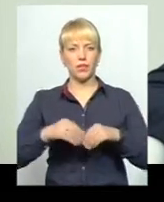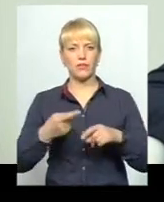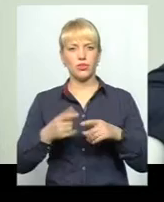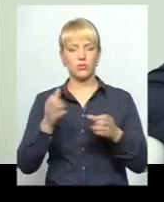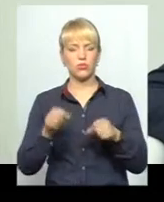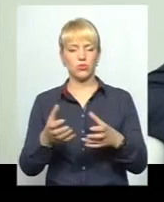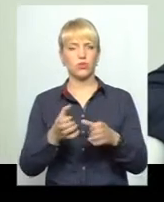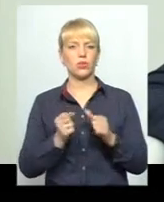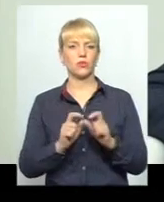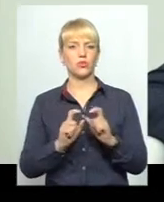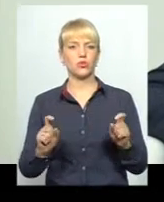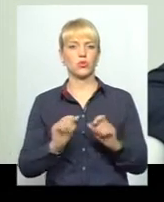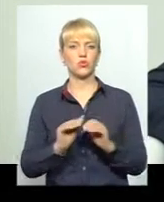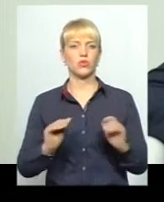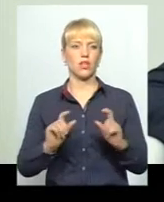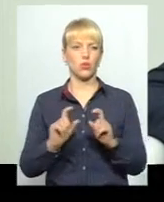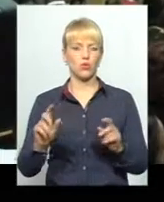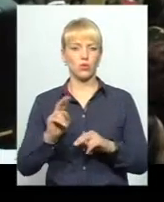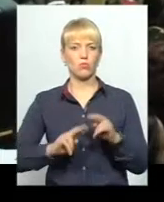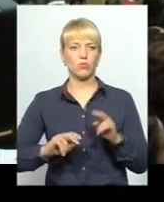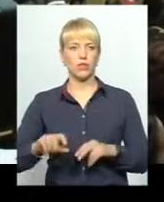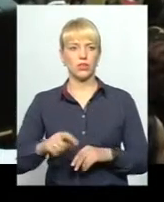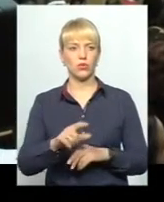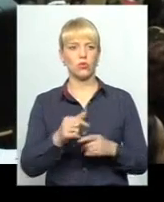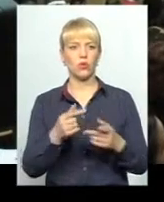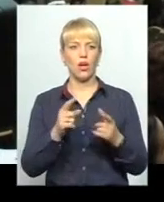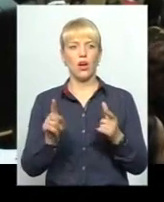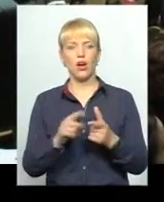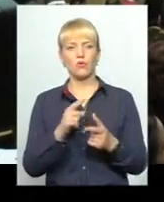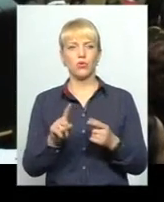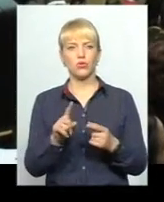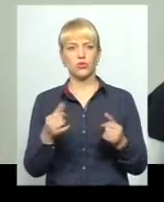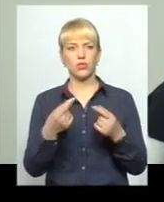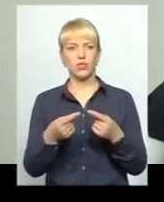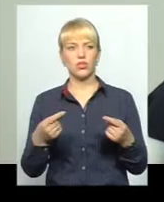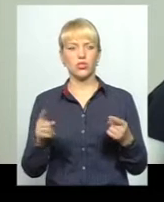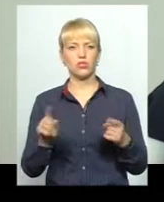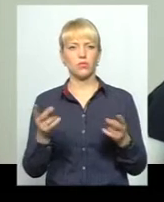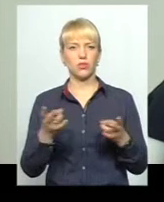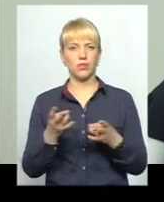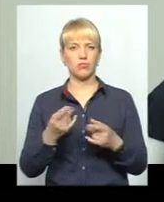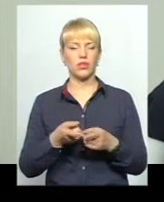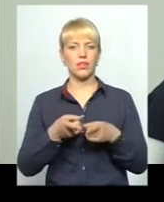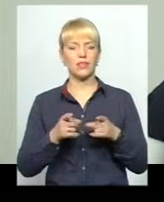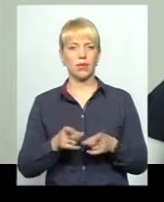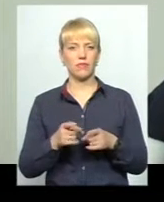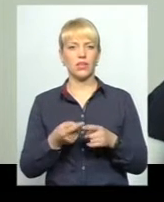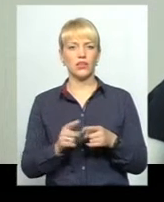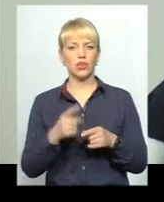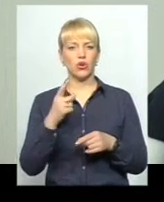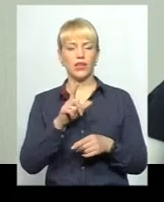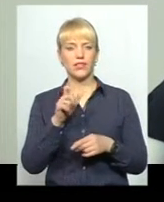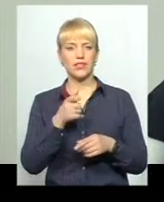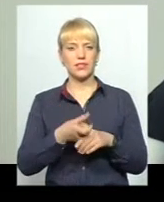школу, садочок, будувати дороги або щось інше, що їм потрібно. Це, насправді, одна із